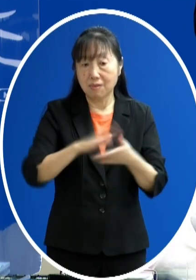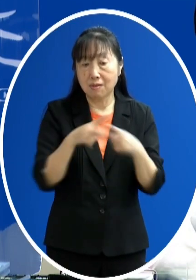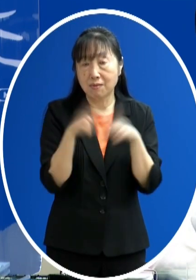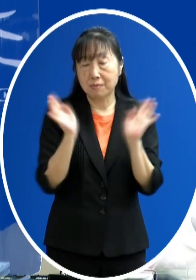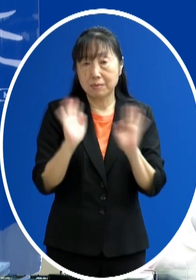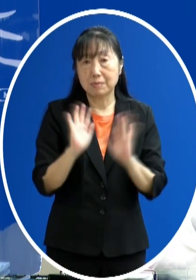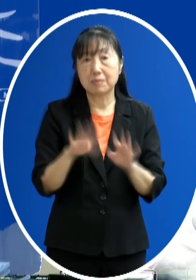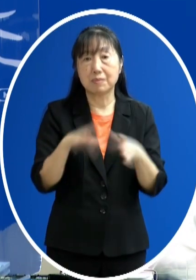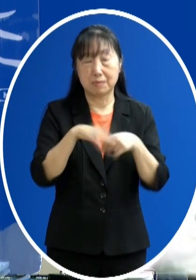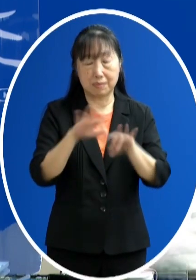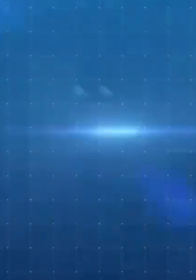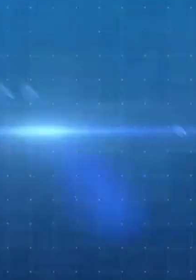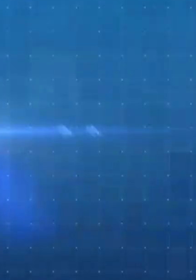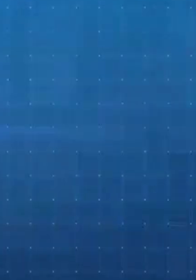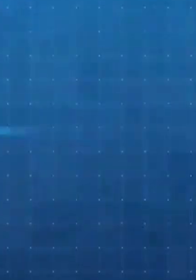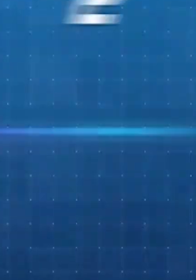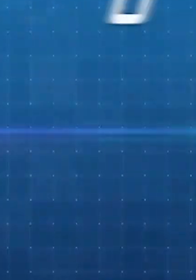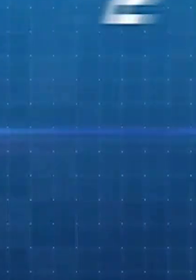例 跟大家做報告